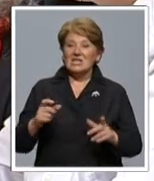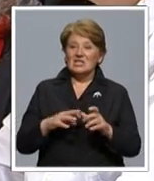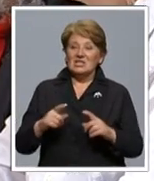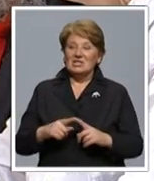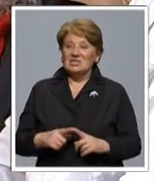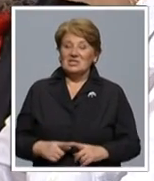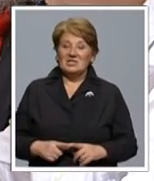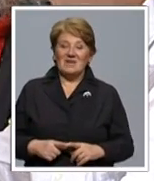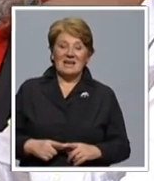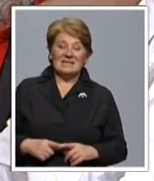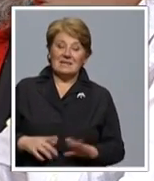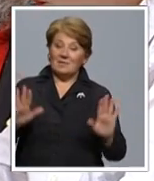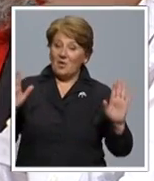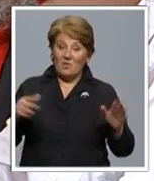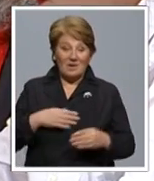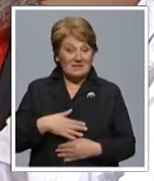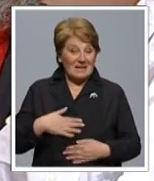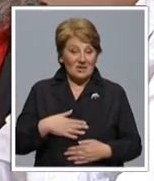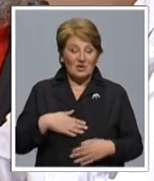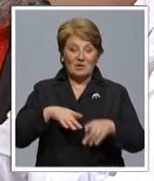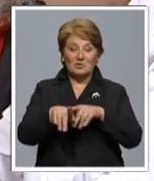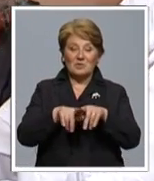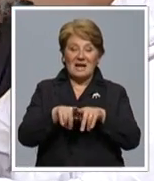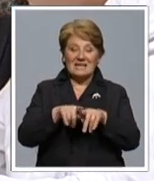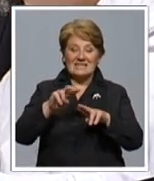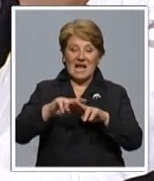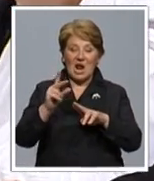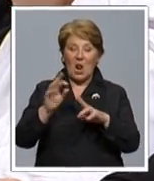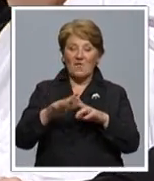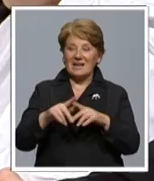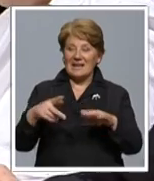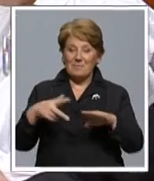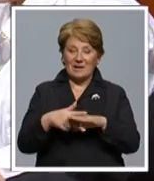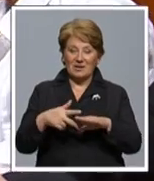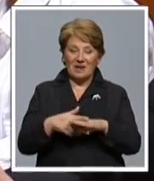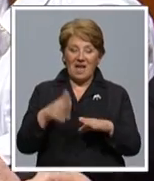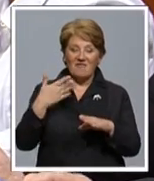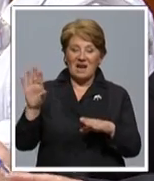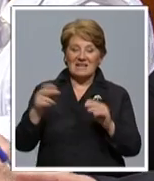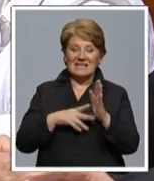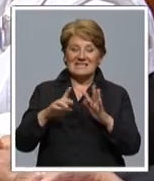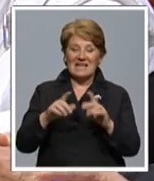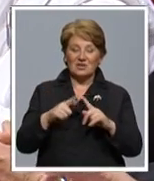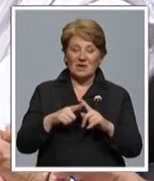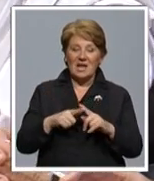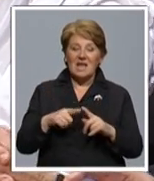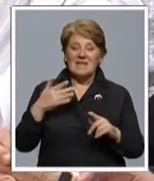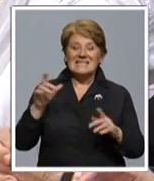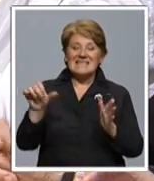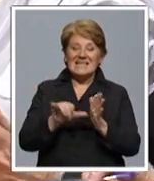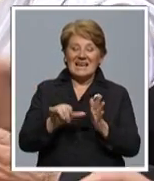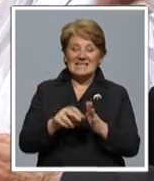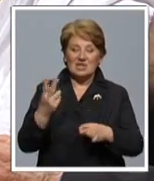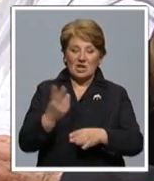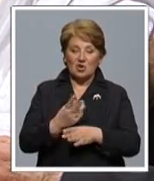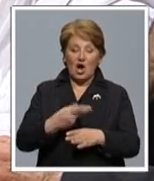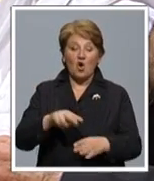Druga replika, nakon što je mene drugarica Hlevarka prekinula, nastavak programa. Van iz NATO pakta, van iz Haga, centralistička država koja